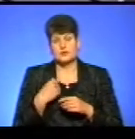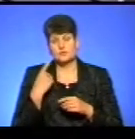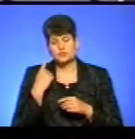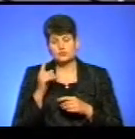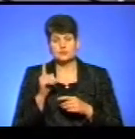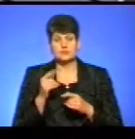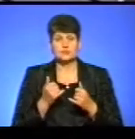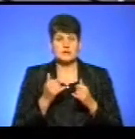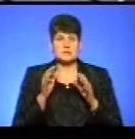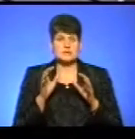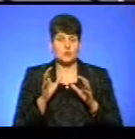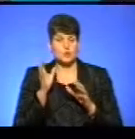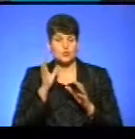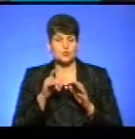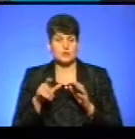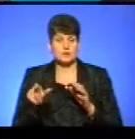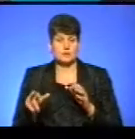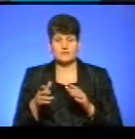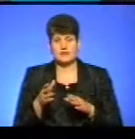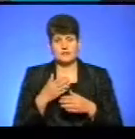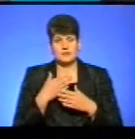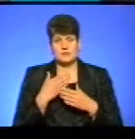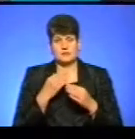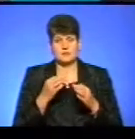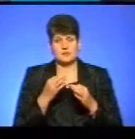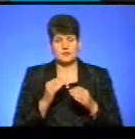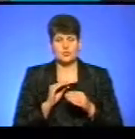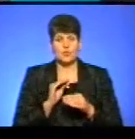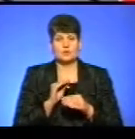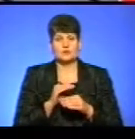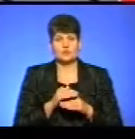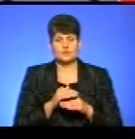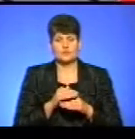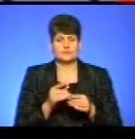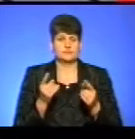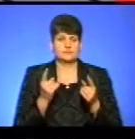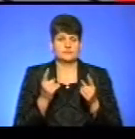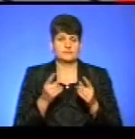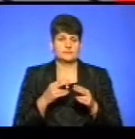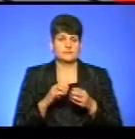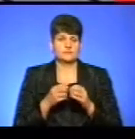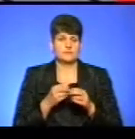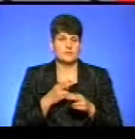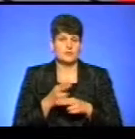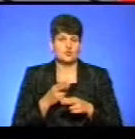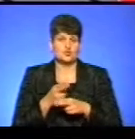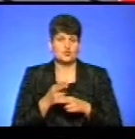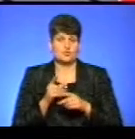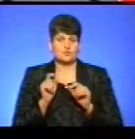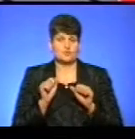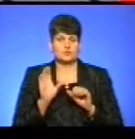що для законнослухняних громадян він не нести мені ніяких додаткових суттєвих перешкод для того, щоб ми